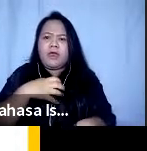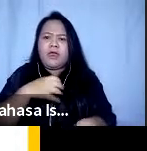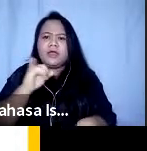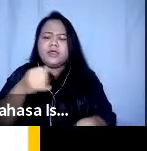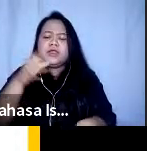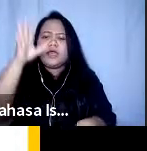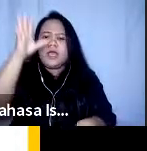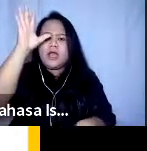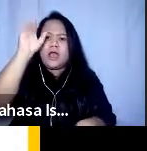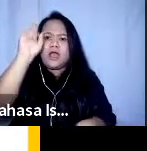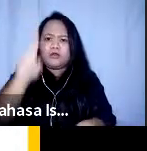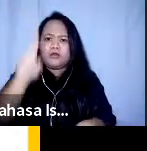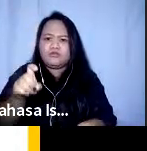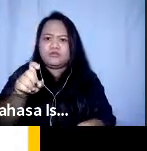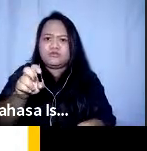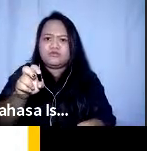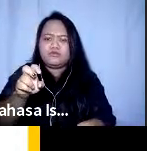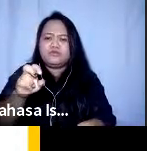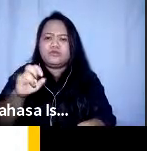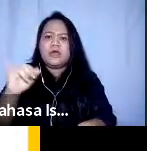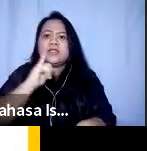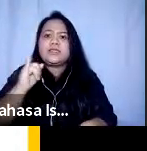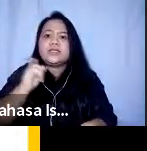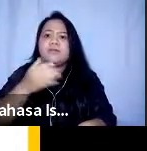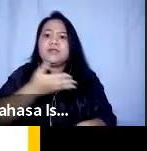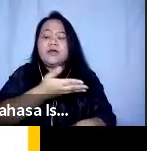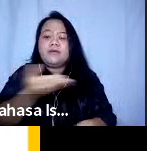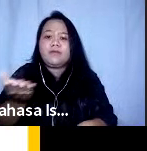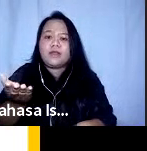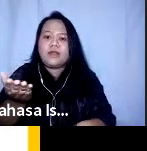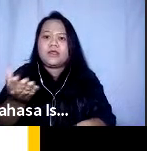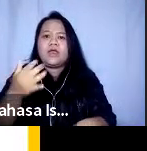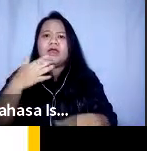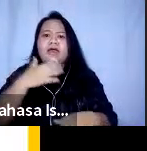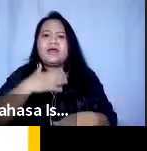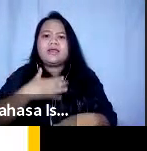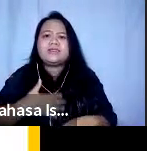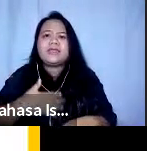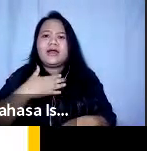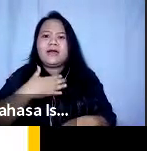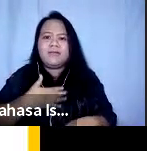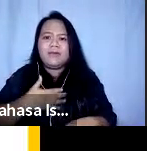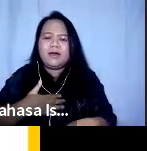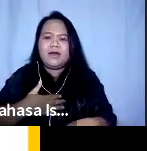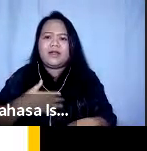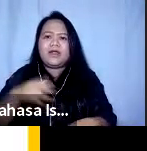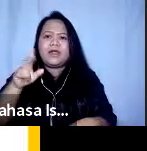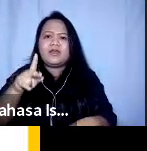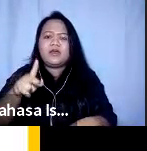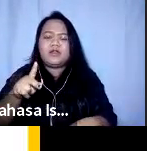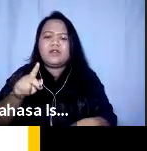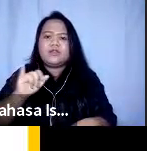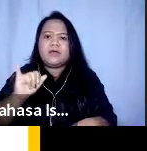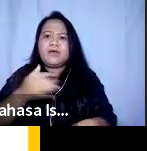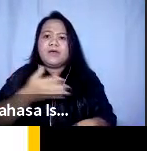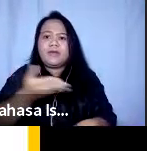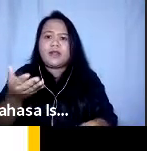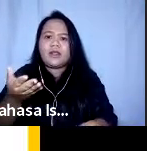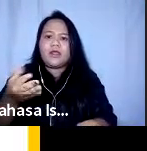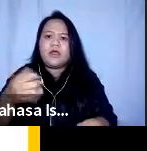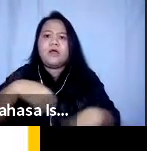harus bersama mereka juga harus sabar ya Bapak Ibu kalau kita bersama mereka bagaimana kita